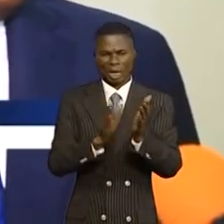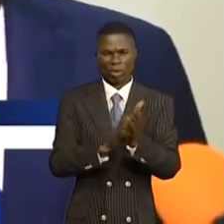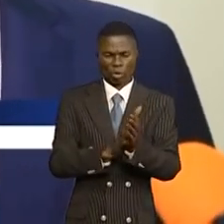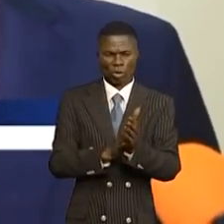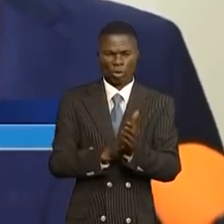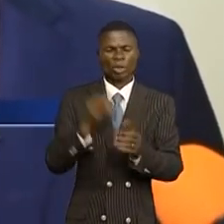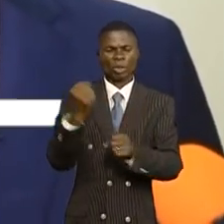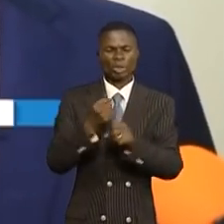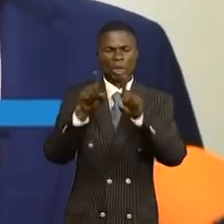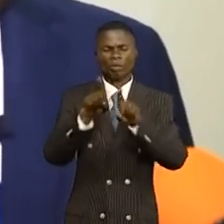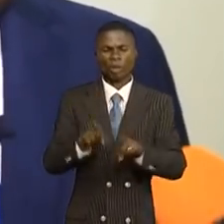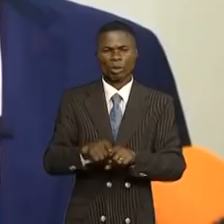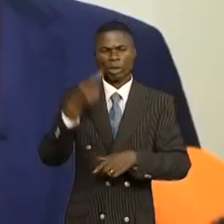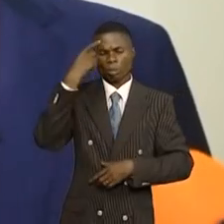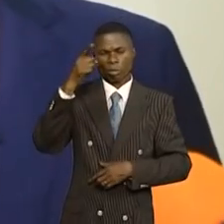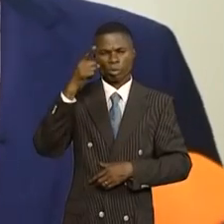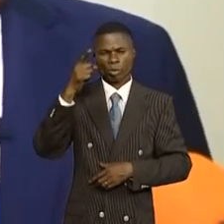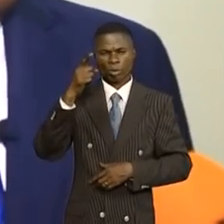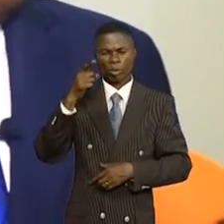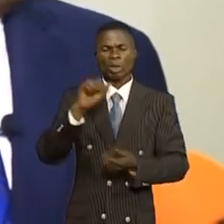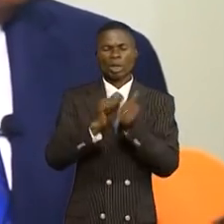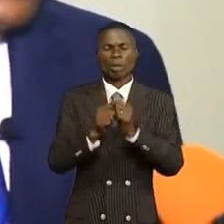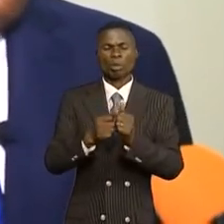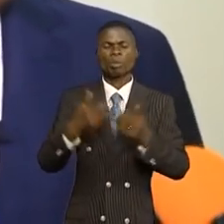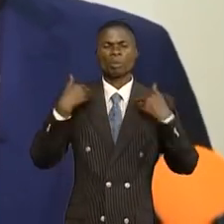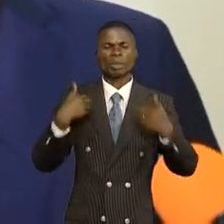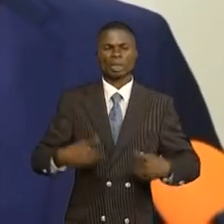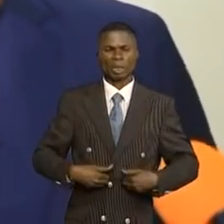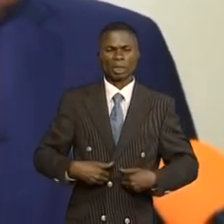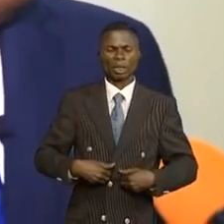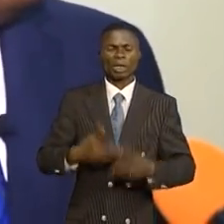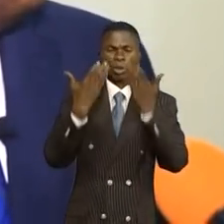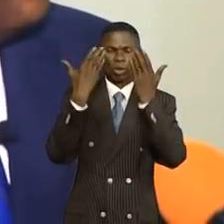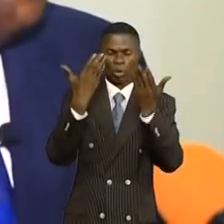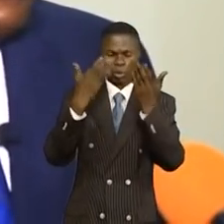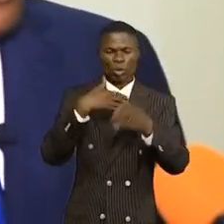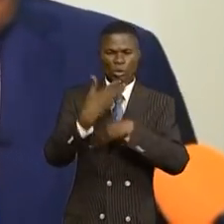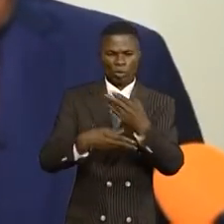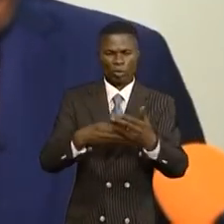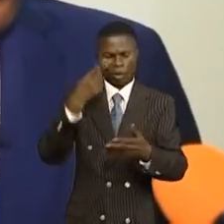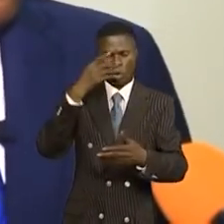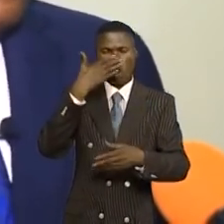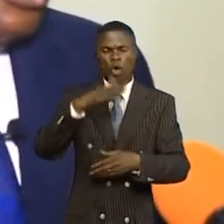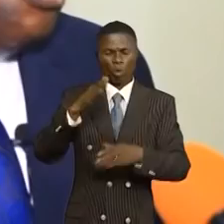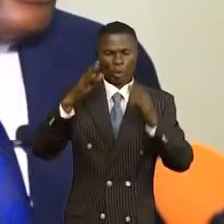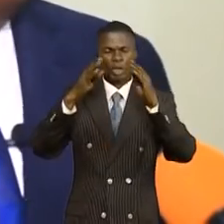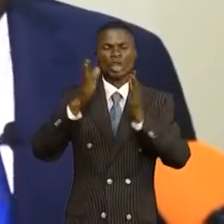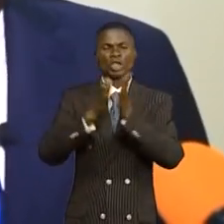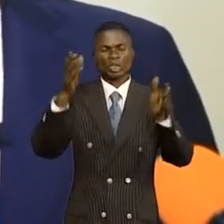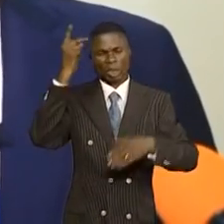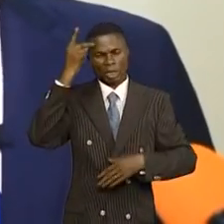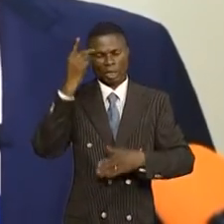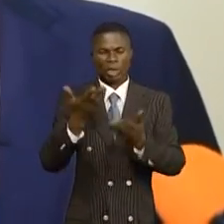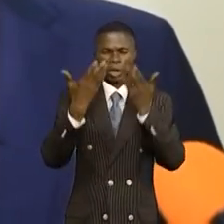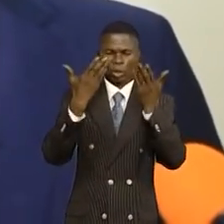avons travaillé sur le secteur de la santé, notamment les études que nous avons terminées pour Mamayemo, les études que nous